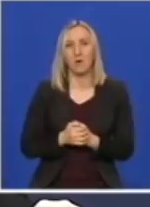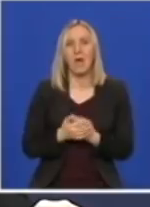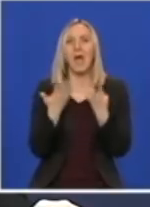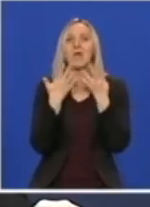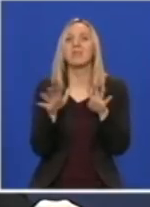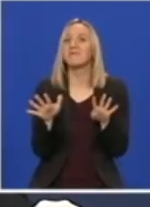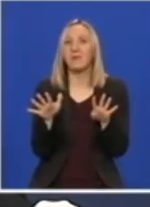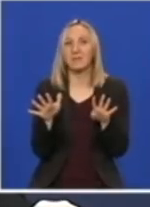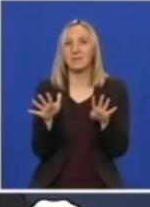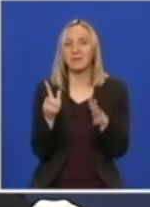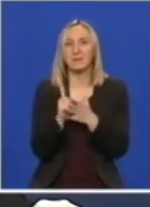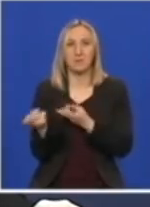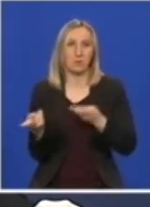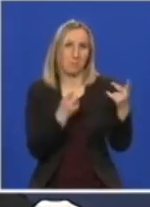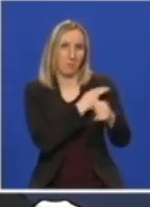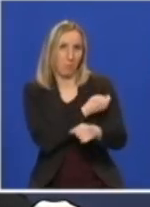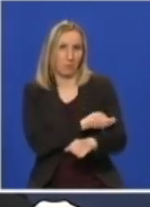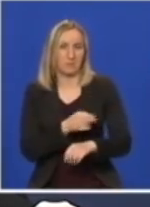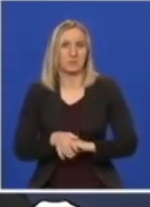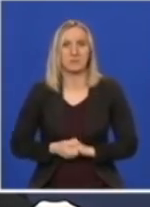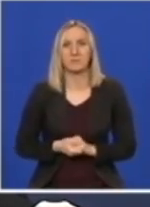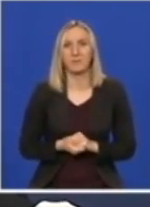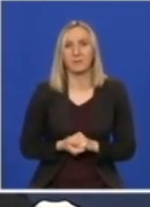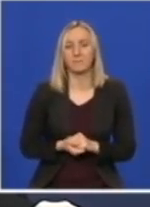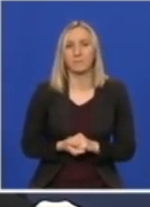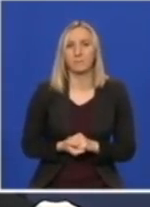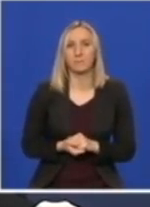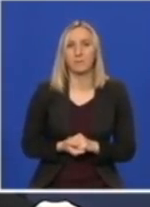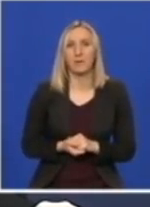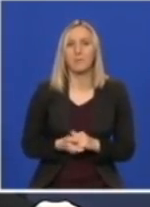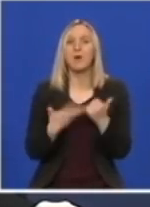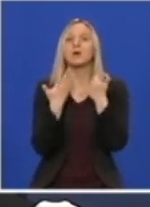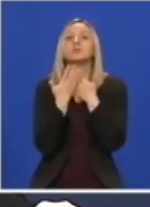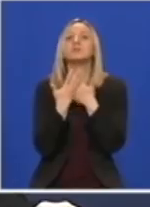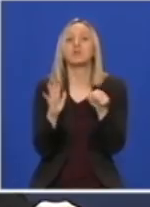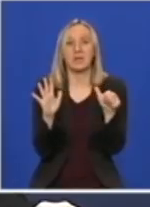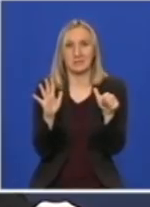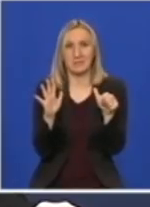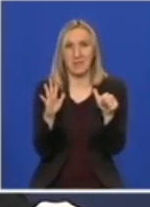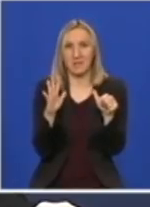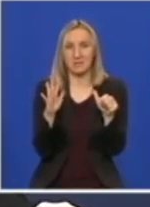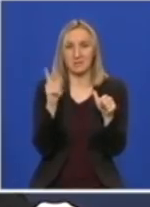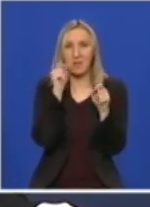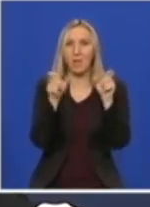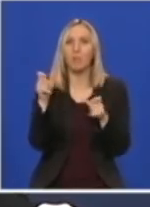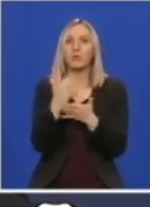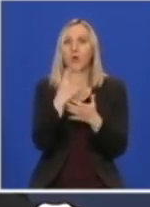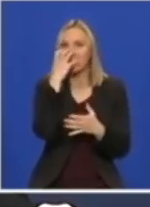19 hospitalizovano. Imamo 16 na respiratoru